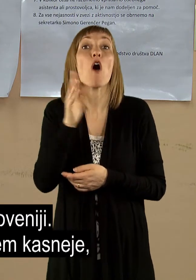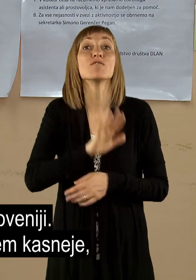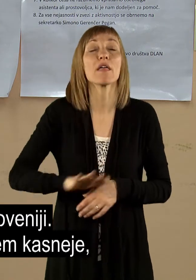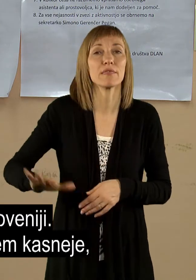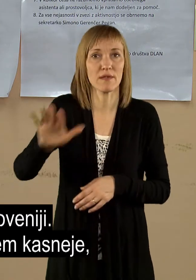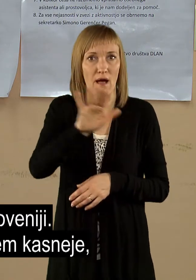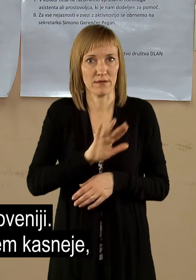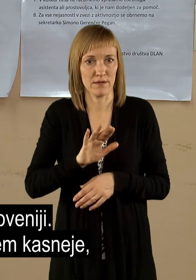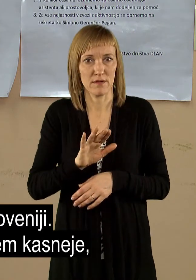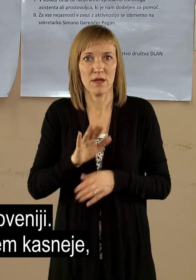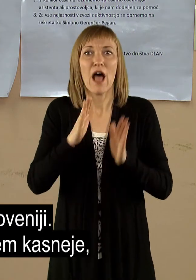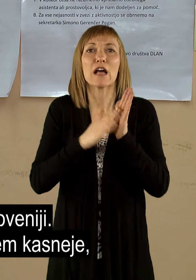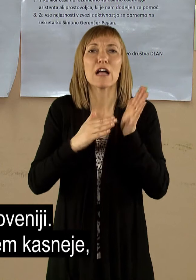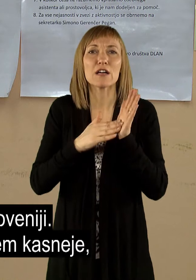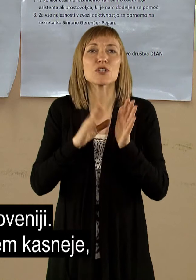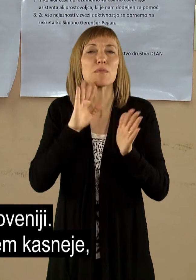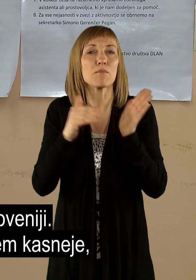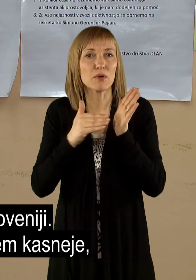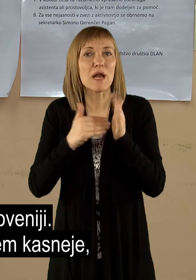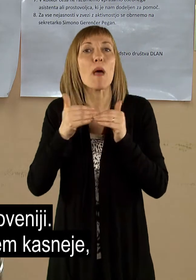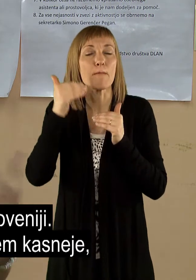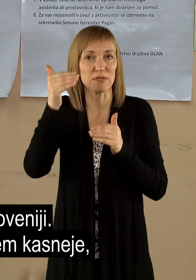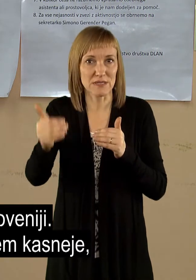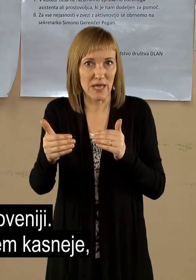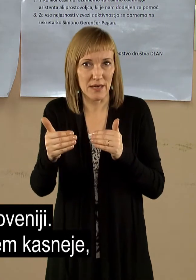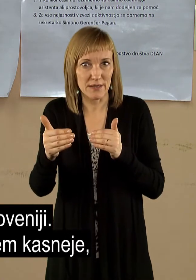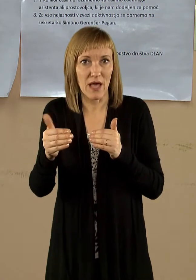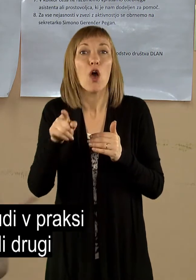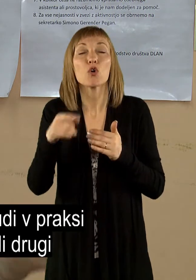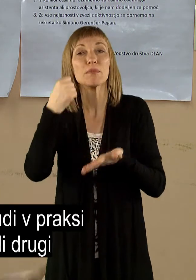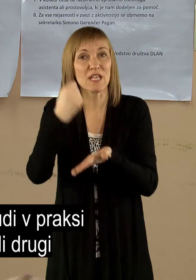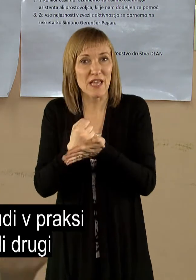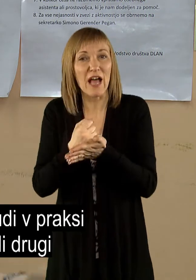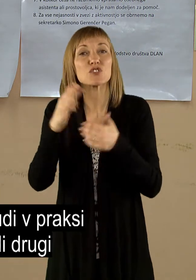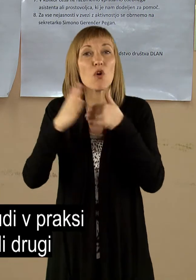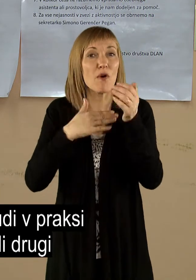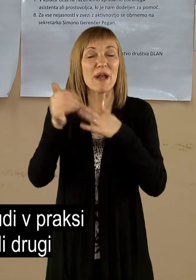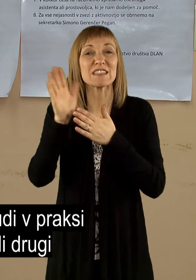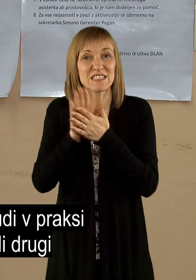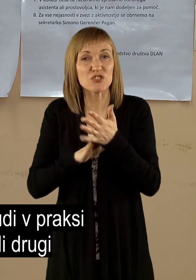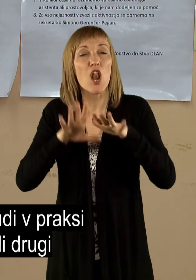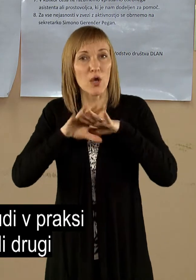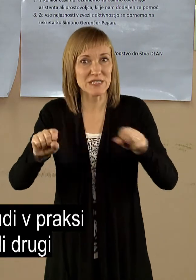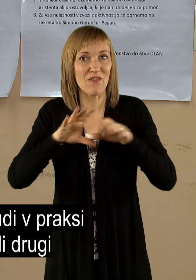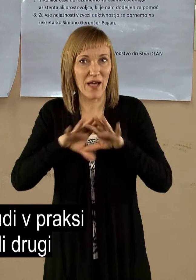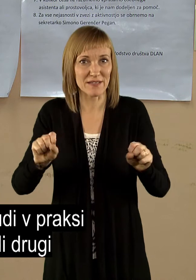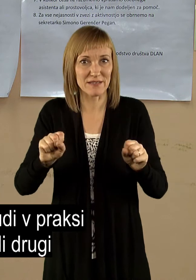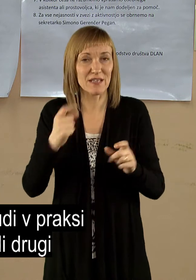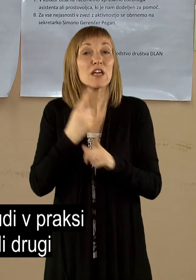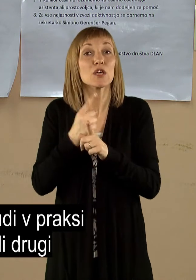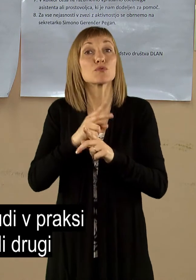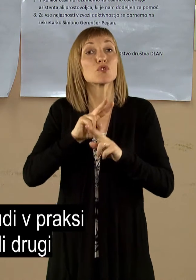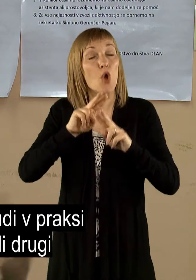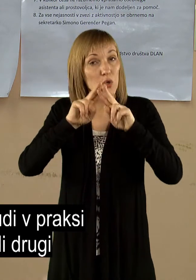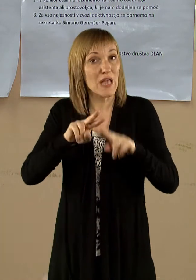Govorim v Sloveniji. Kakšne bi bile potem potrebe tudi kasneje, tudi ko bi se to dejansko že v praksi začelo izvajati